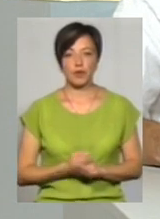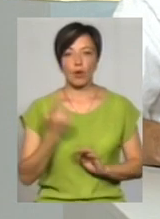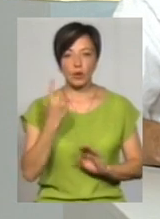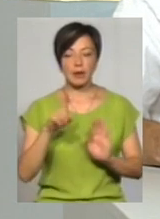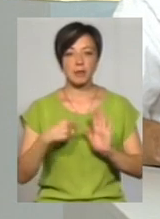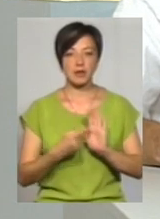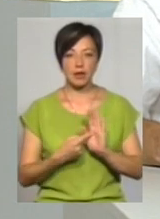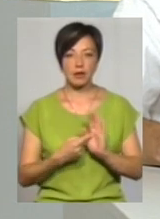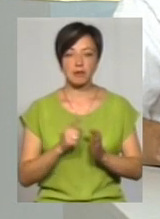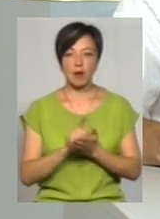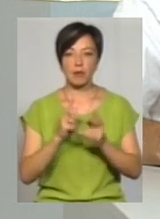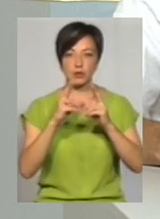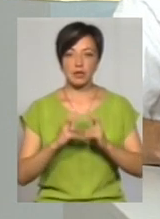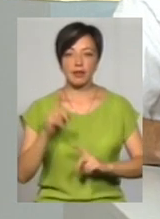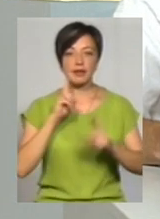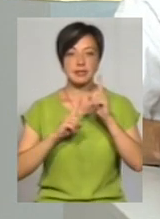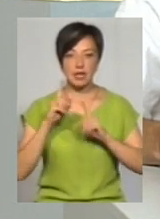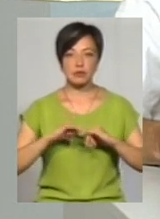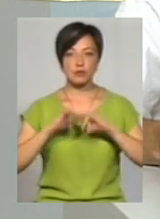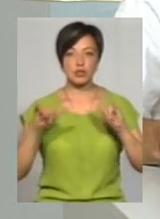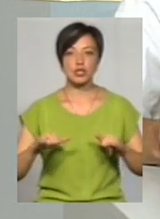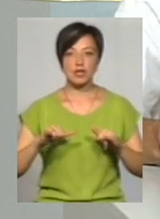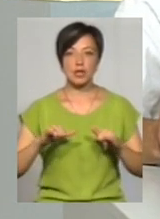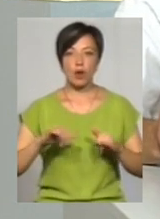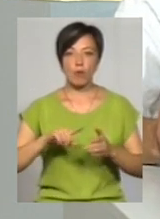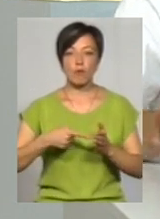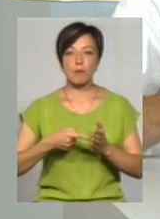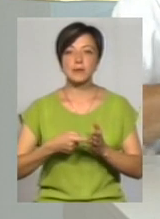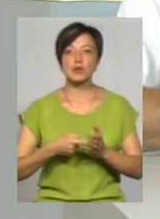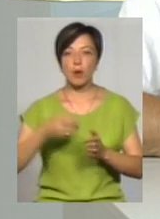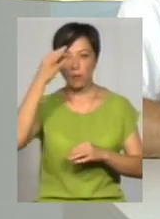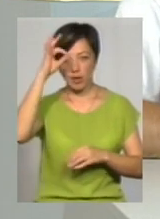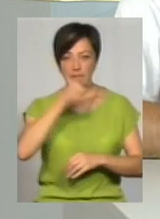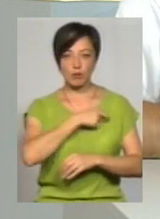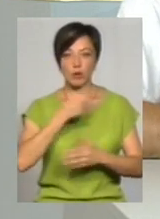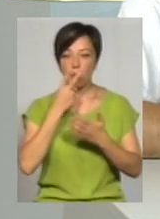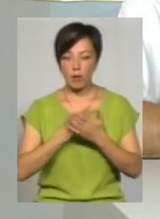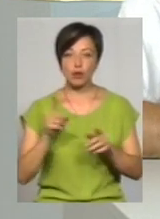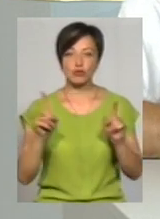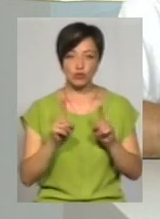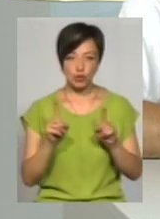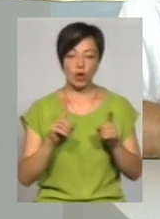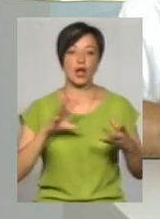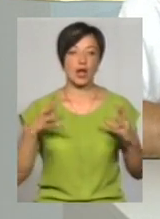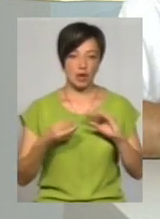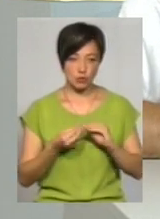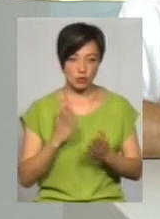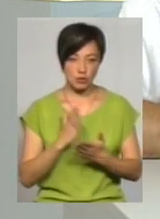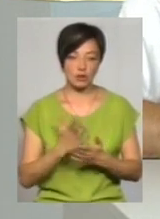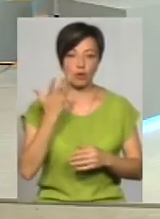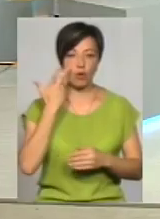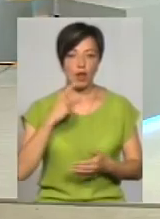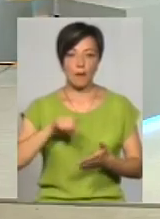питань, яке ми можемо розглядати ще на сесії, збільшення муніципальної поліції, тому що депутати побачили, що досить результативно, коли